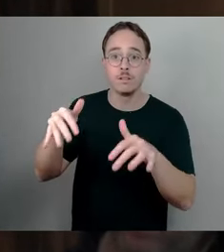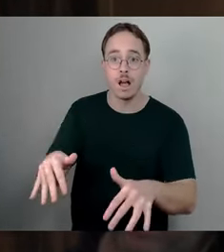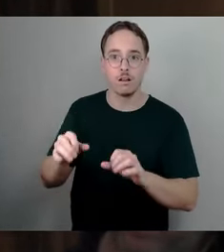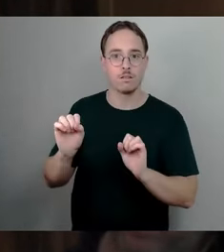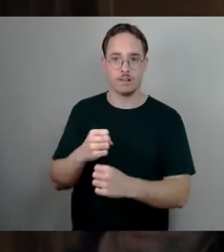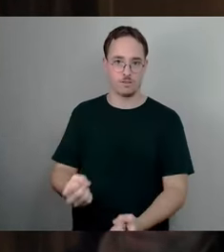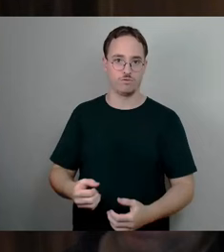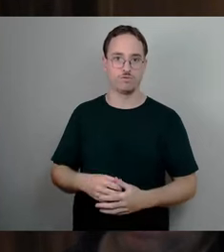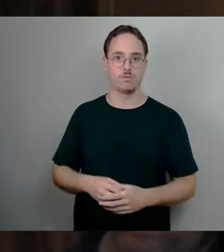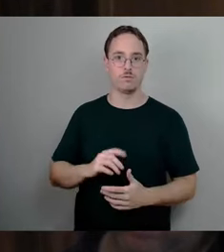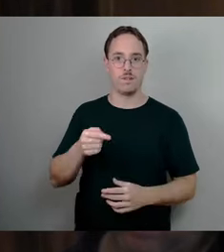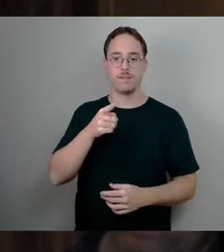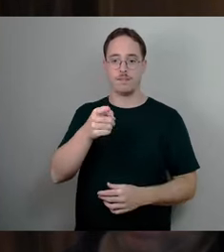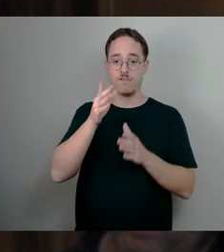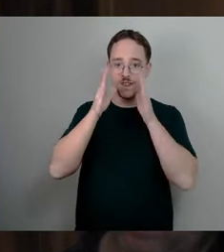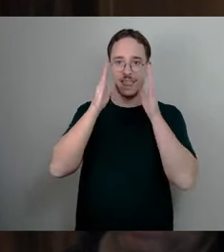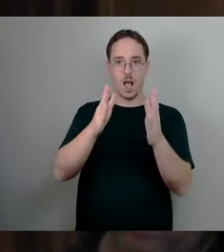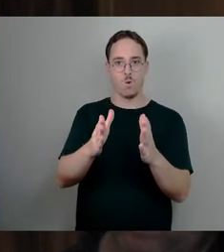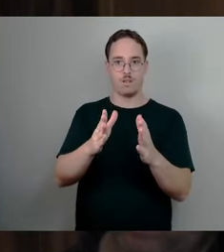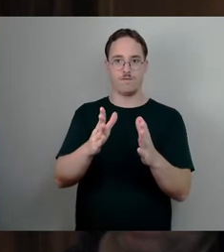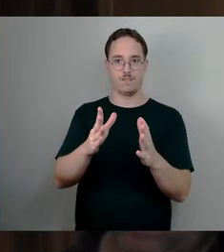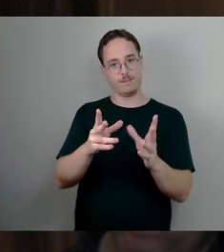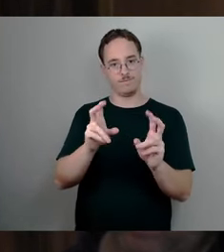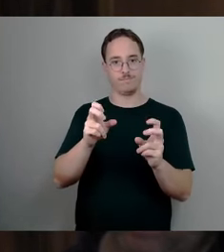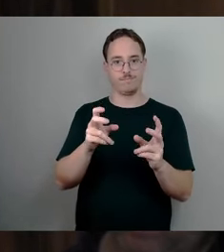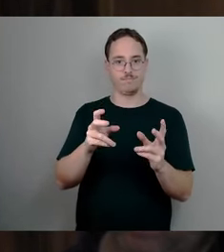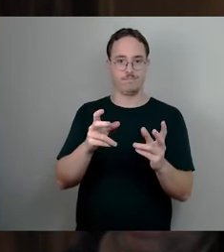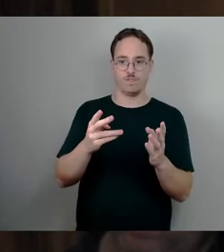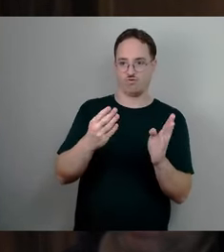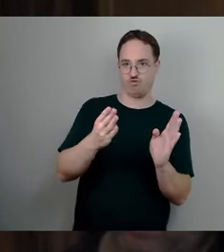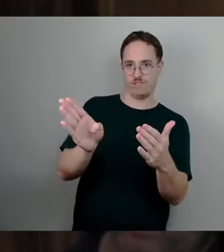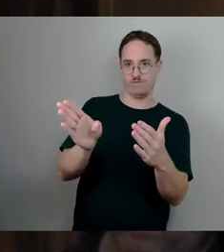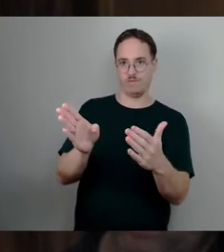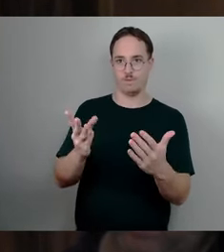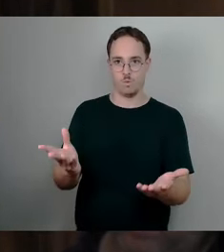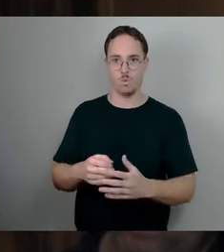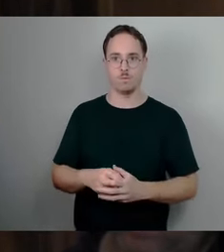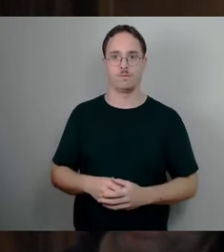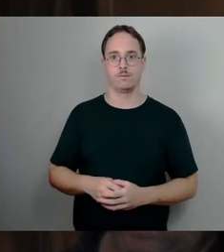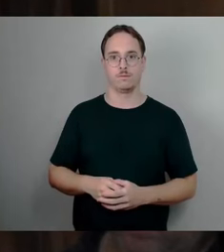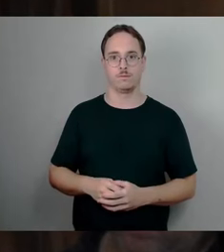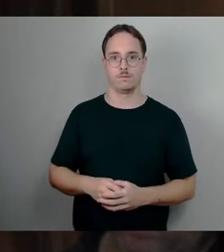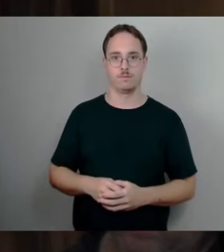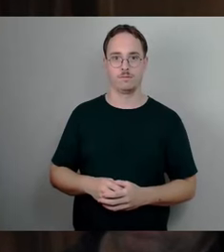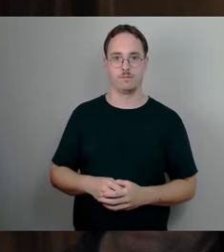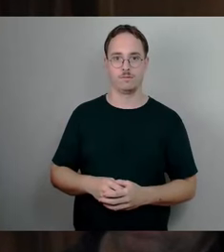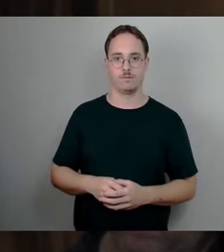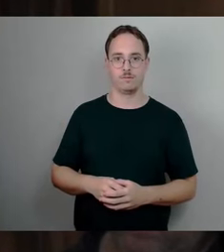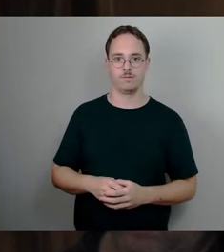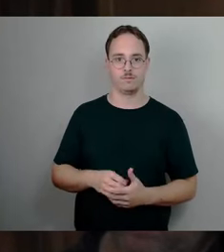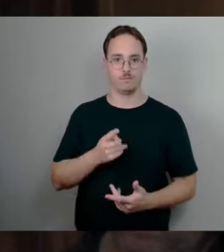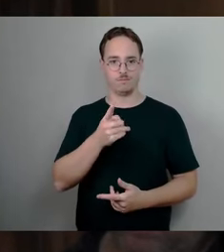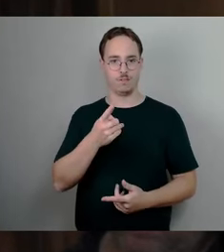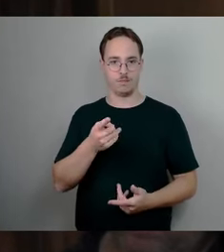Jugendhilfeausschusses nicht weitermachen können. Und die Zeche zahlt die Stadt am Ende. Haben Sie den Eindruck, dass die das alles im Griff